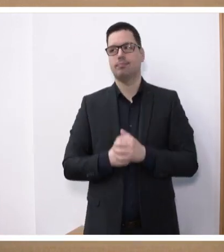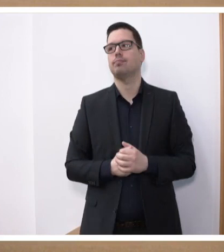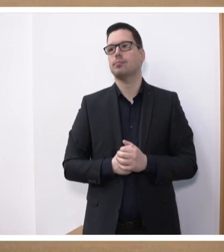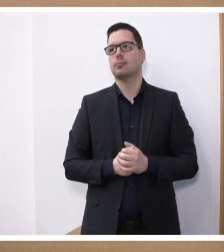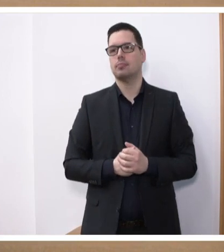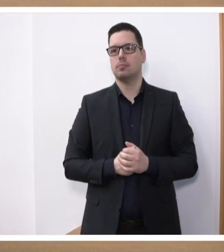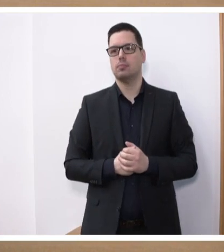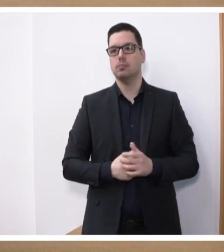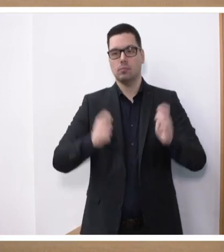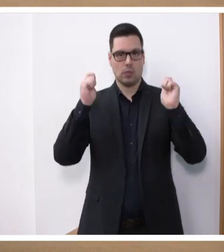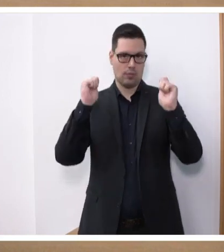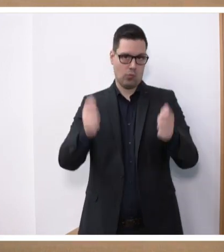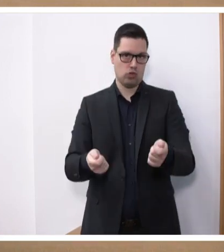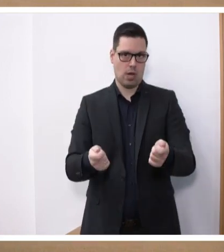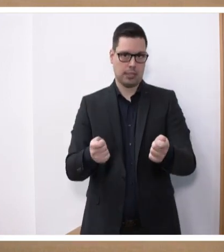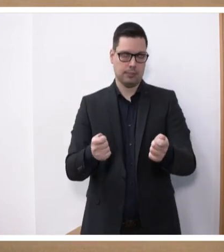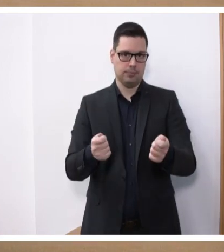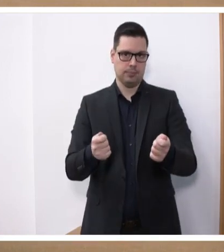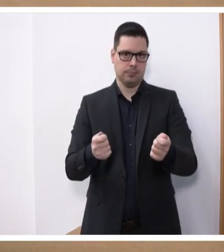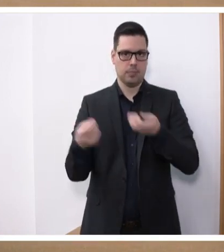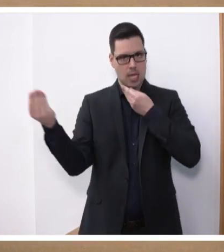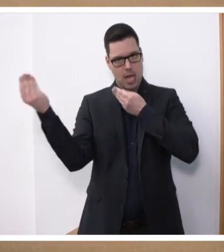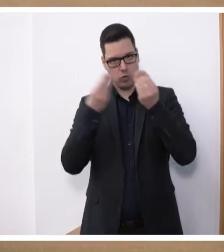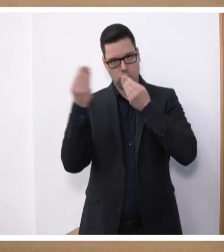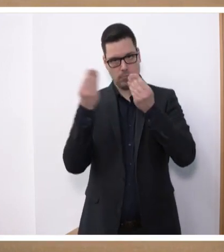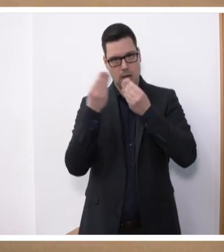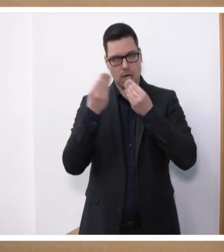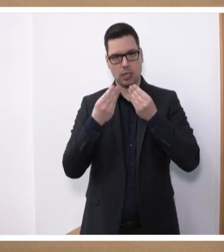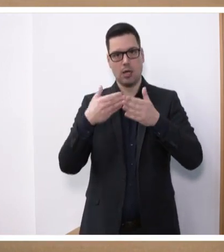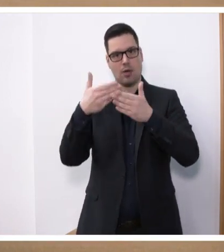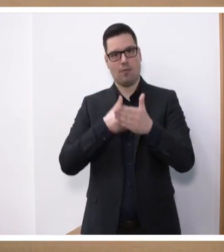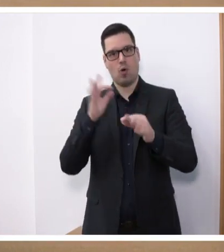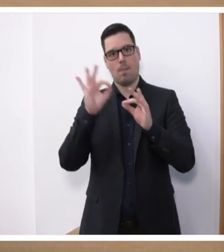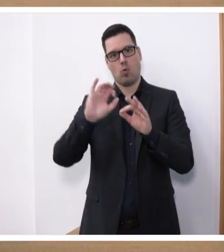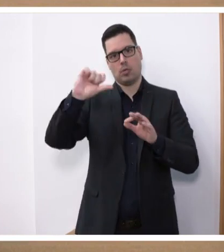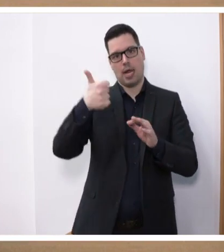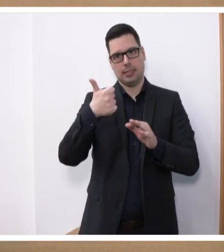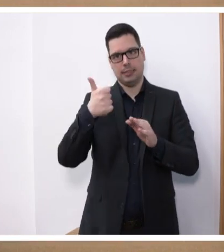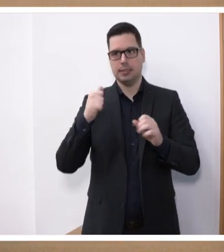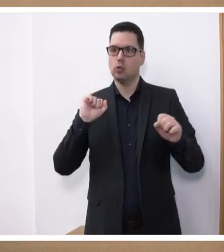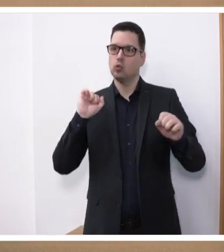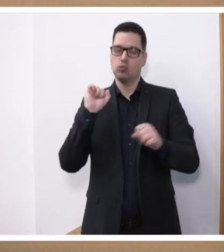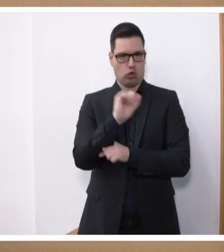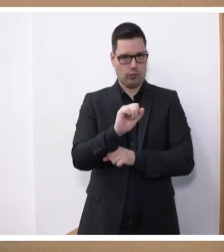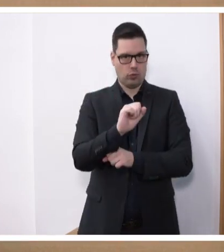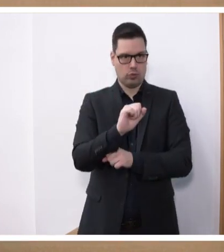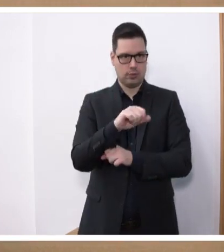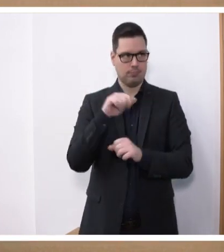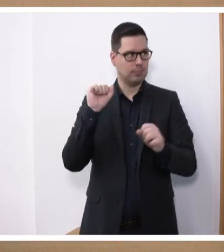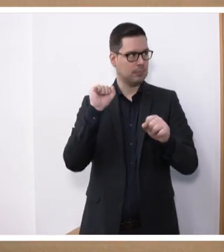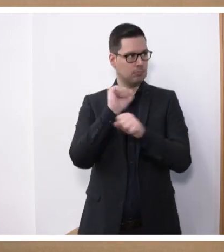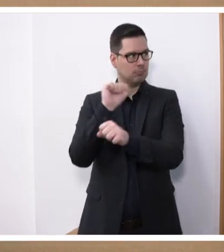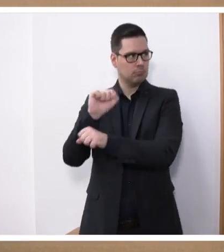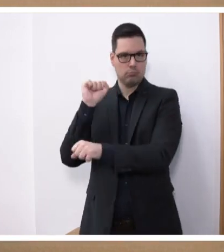Es wird vorgeschlagen, die aktuelle Aussprache vor Tagesordnungspunkt 1 durchzuführen. Erhebt sich hier